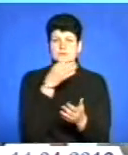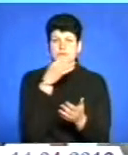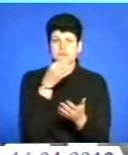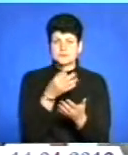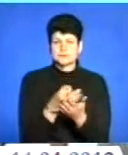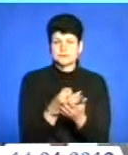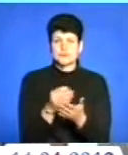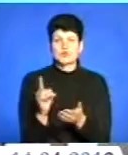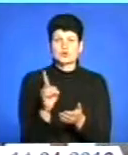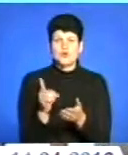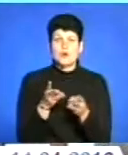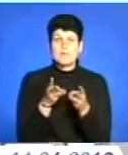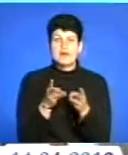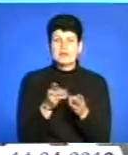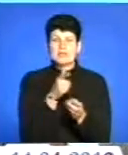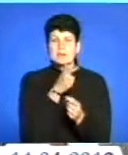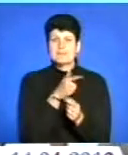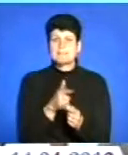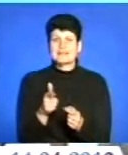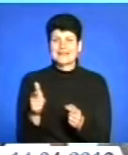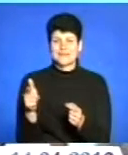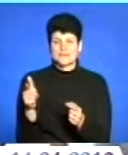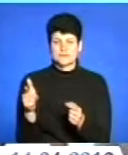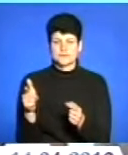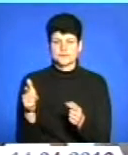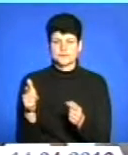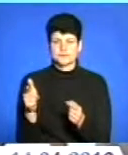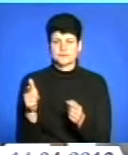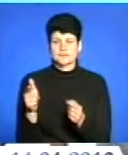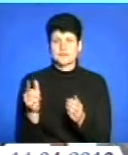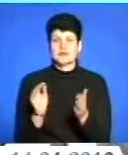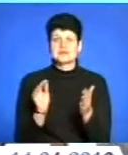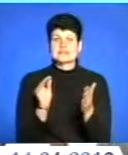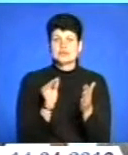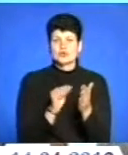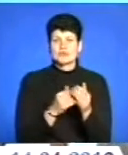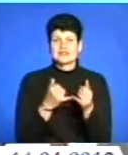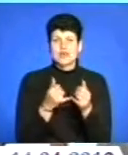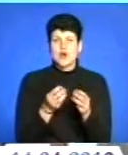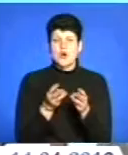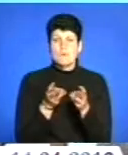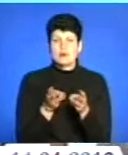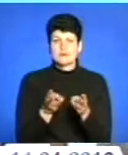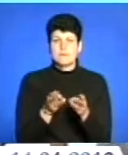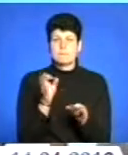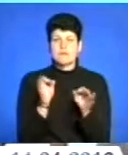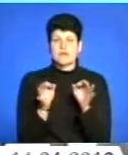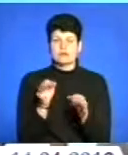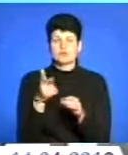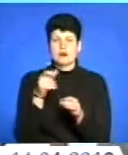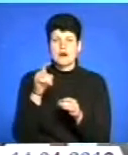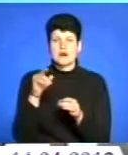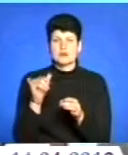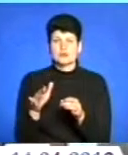опалювальний період встановить для опалення природним газом, індивідуальне опалення,